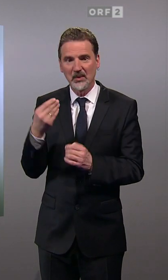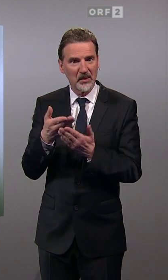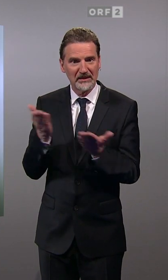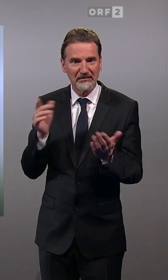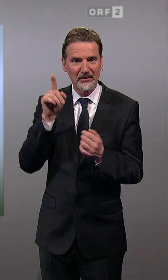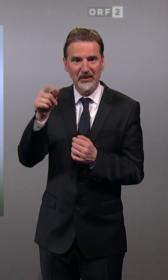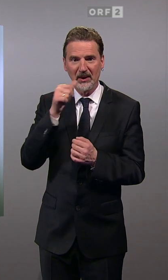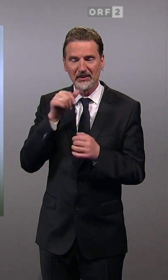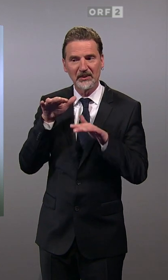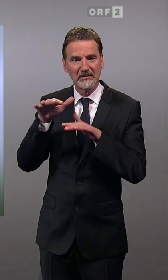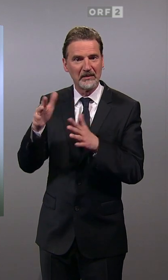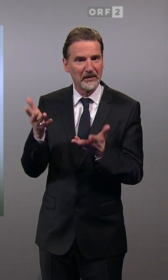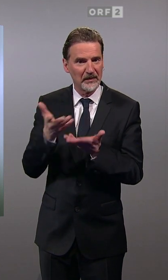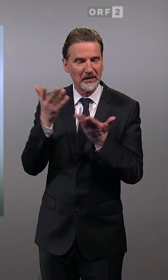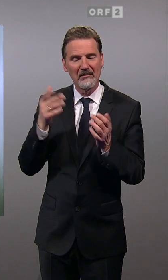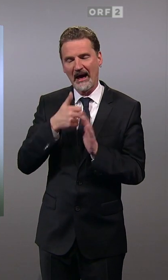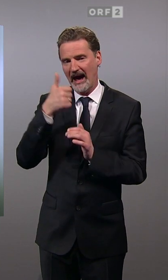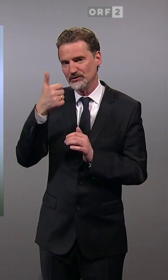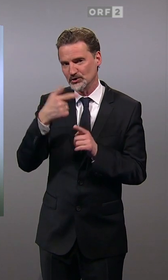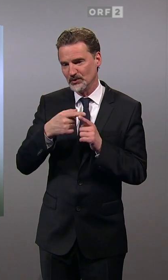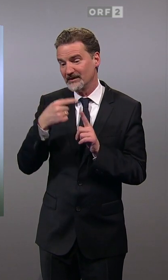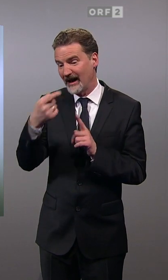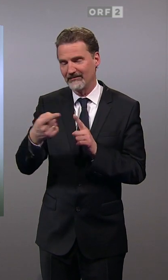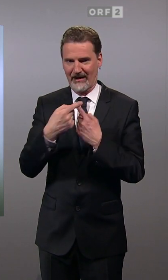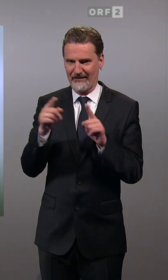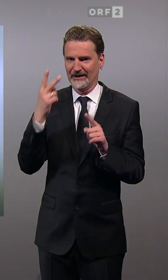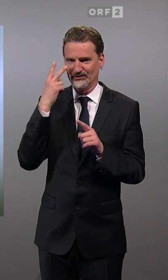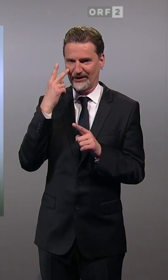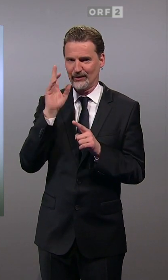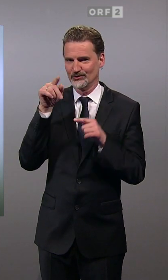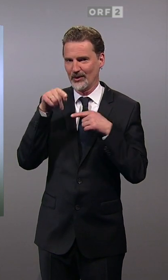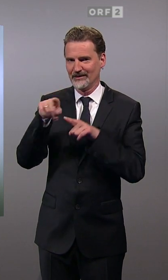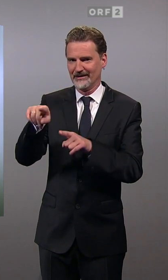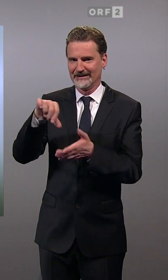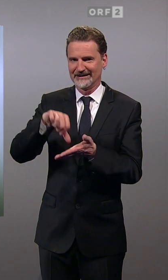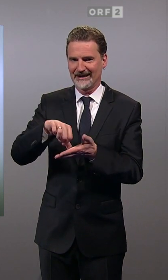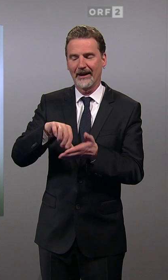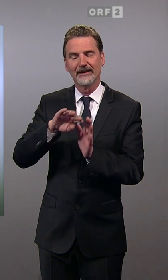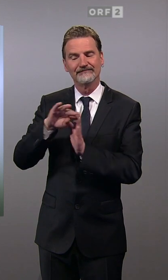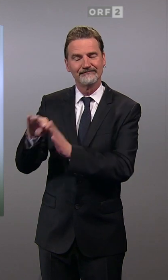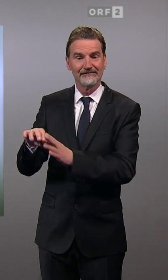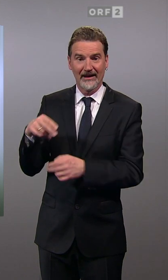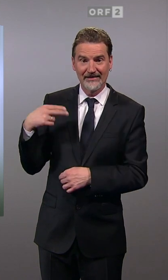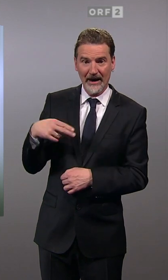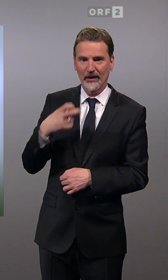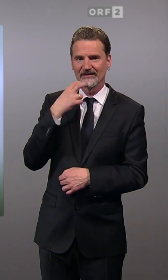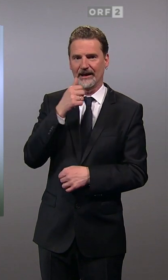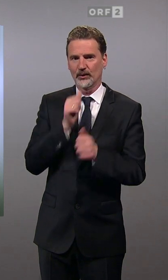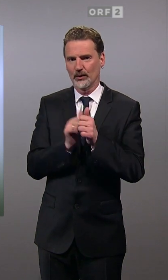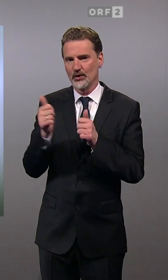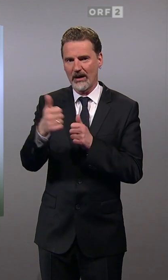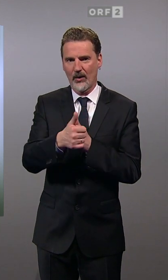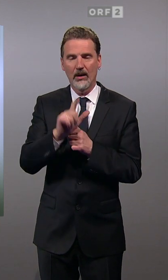spätestens in einer Stunde anders aussehen. Den Grünen den Rang ablaufen wollen die Neos und der Spitzenkandidatin